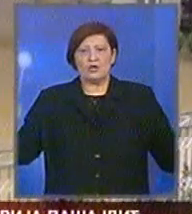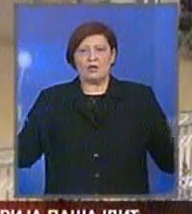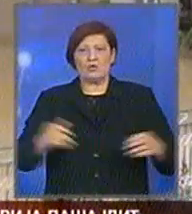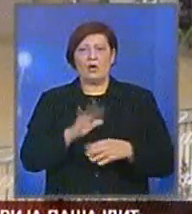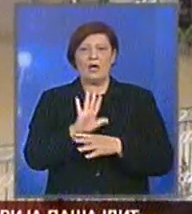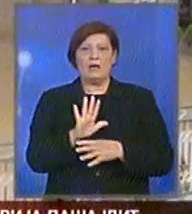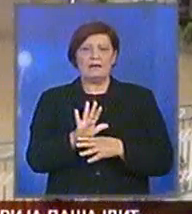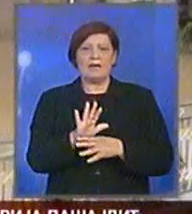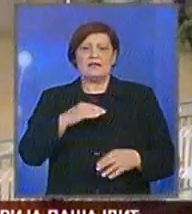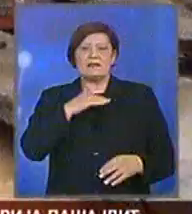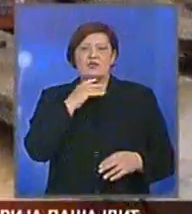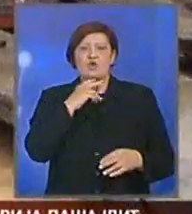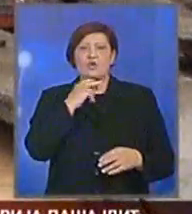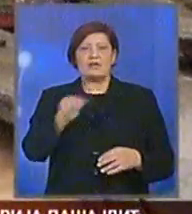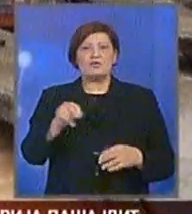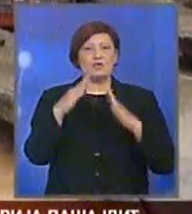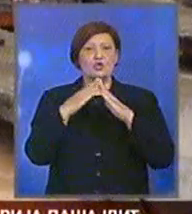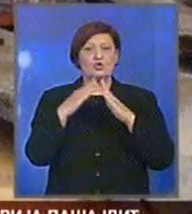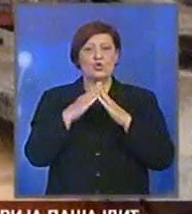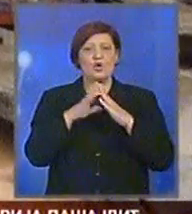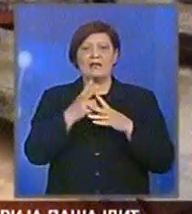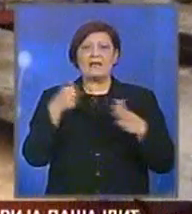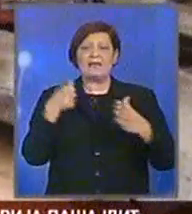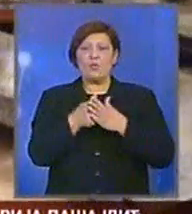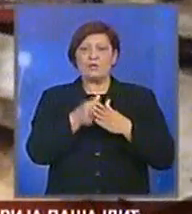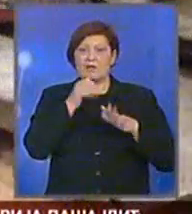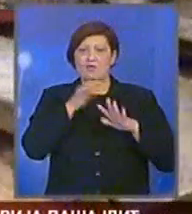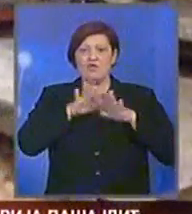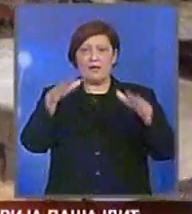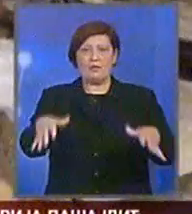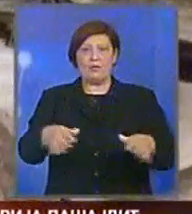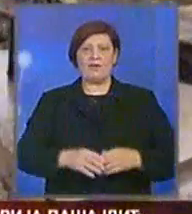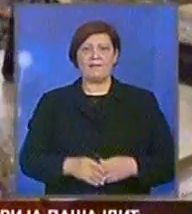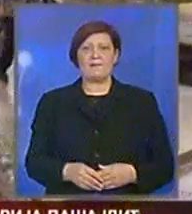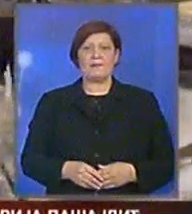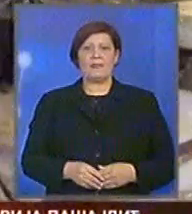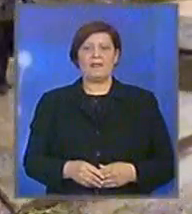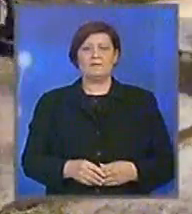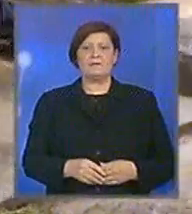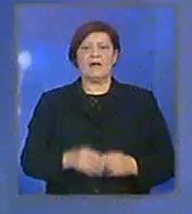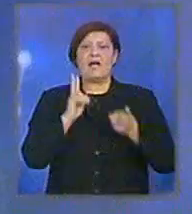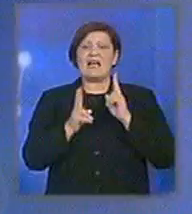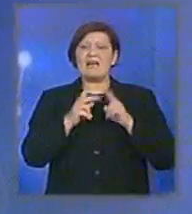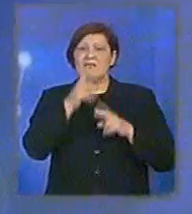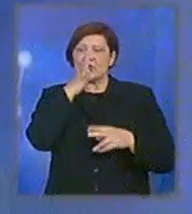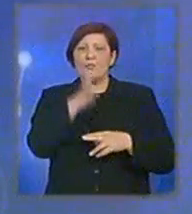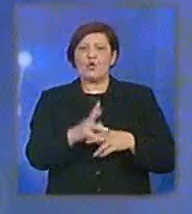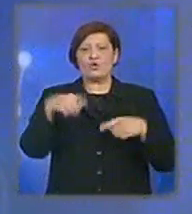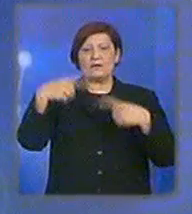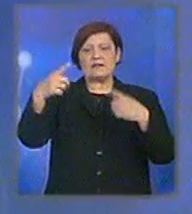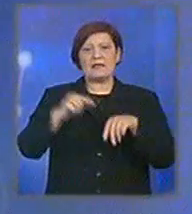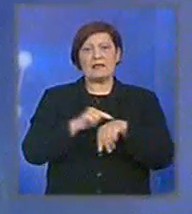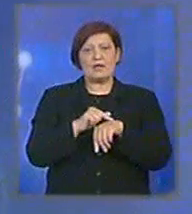dosta dobro nalazi na udaru vodene stihije. Sve, a kati su prognoze za naredne sate?